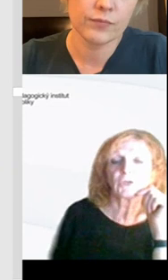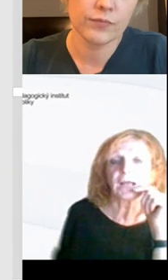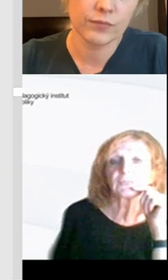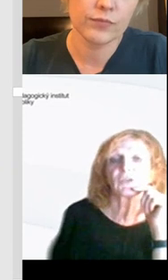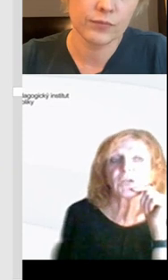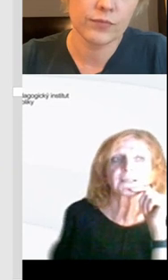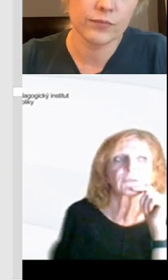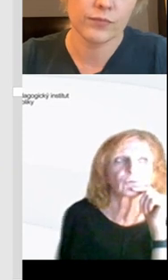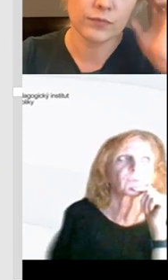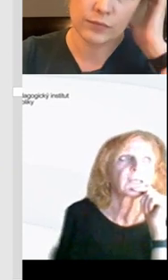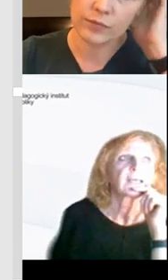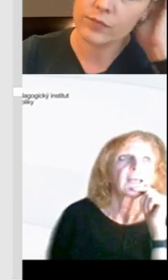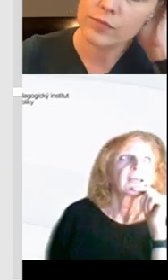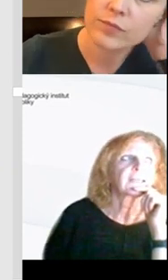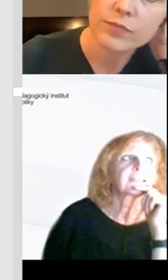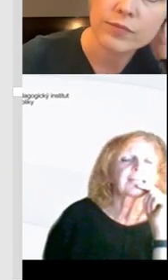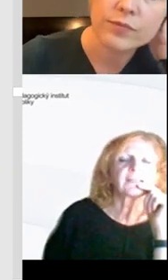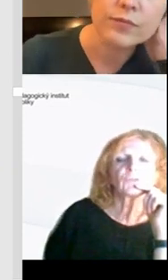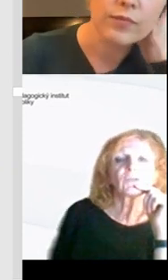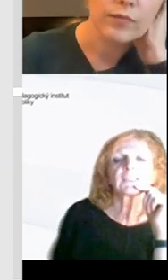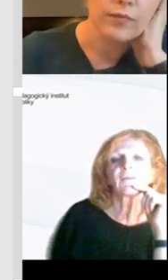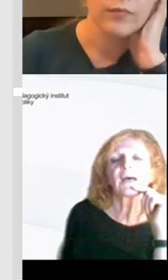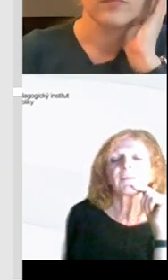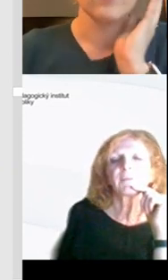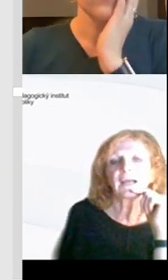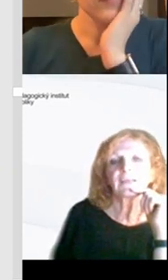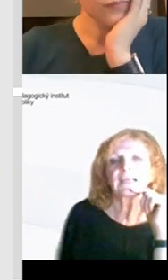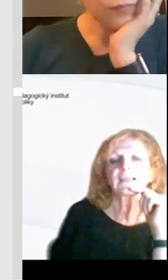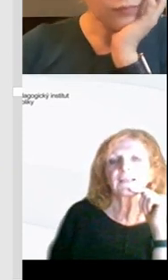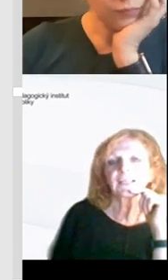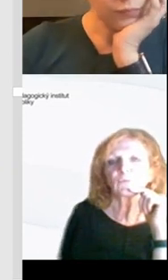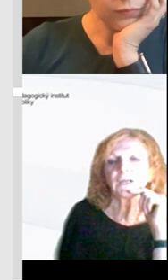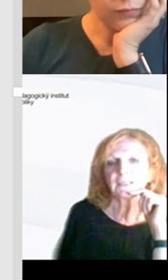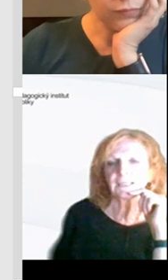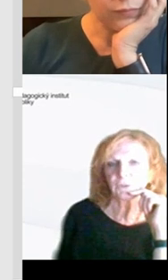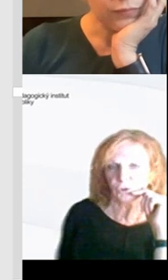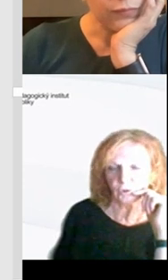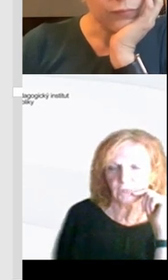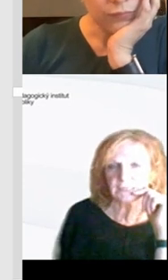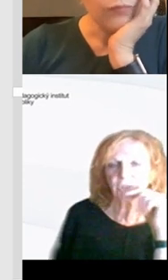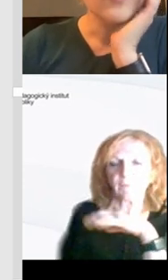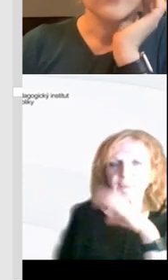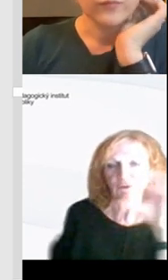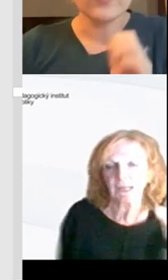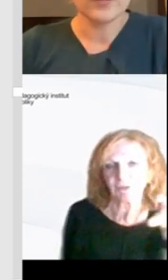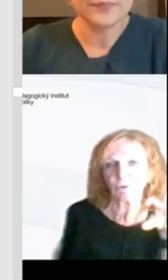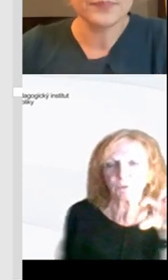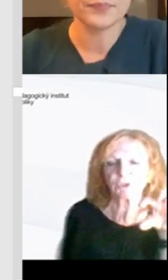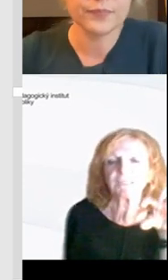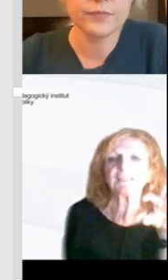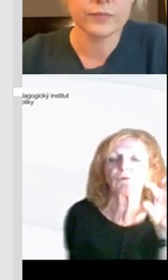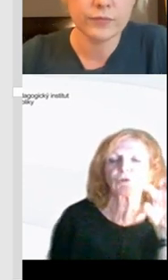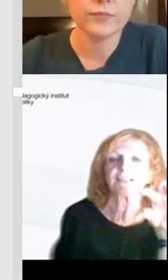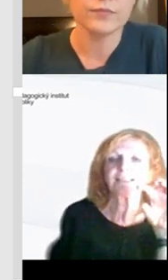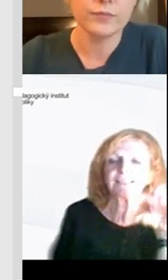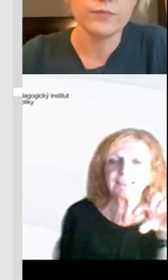to žáci, že jim žáci růjí. Tady už se dostáváme právě za tu hranici naší školy, začínáme se dostávat do